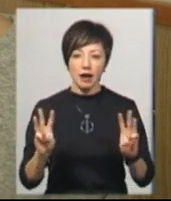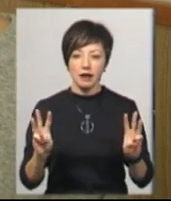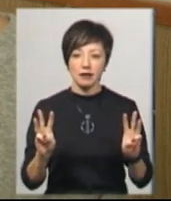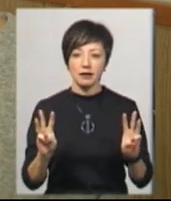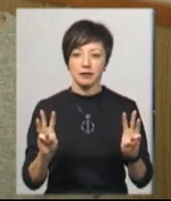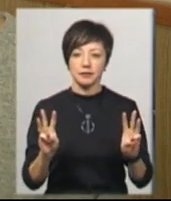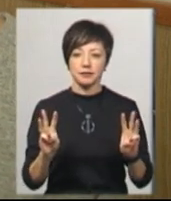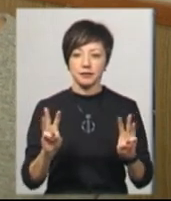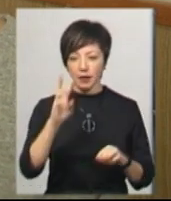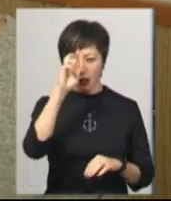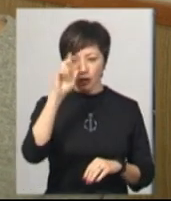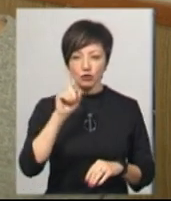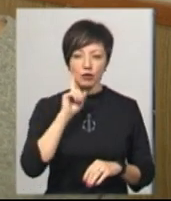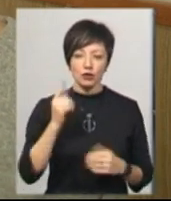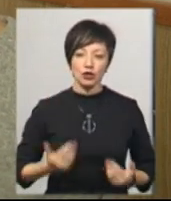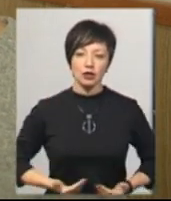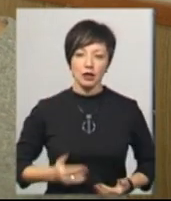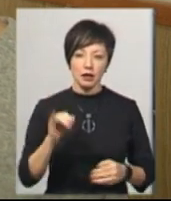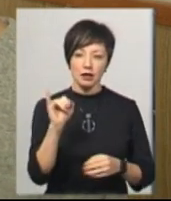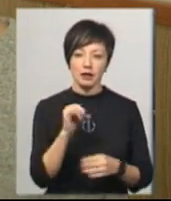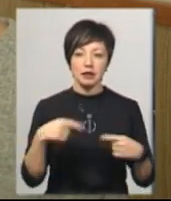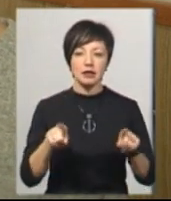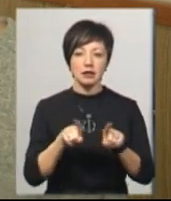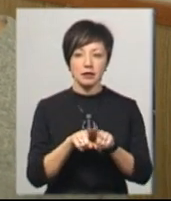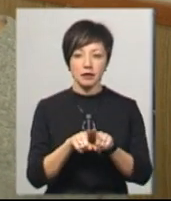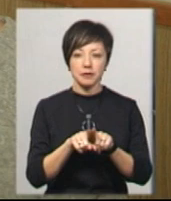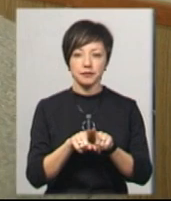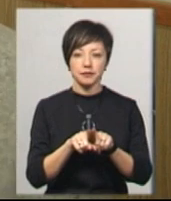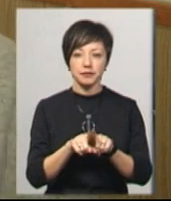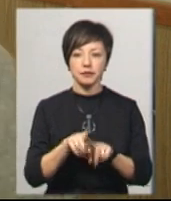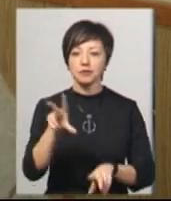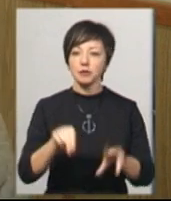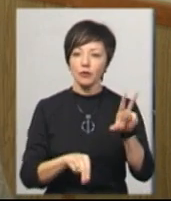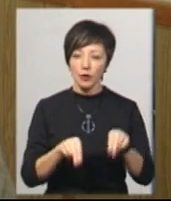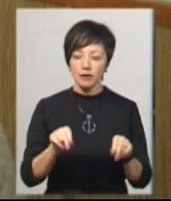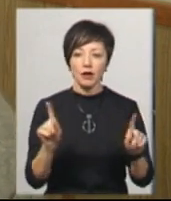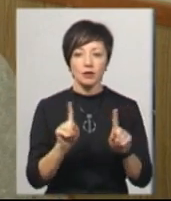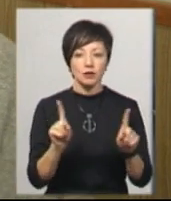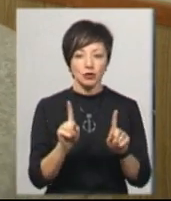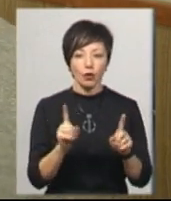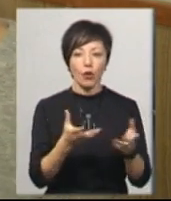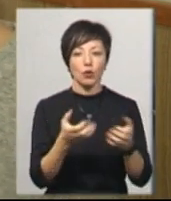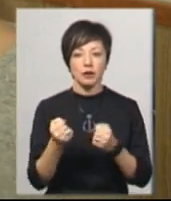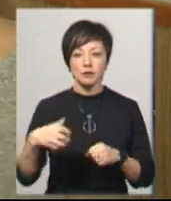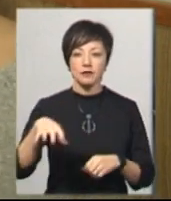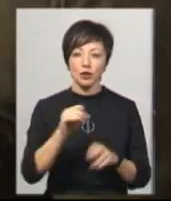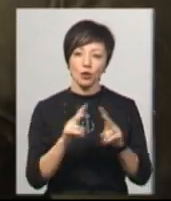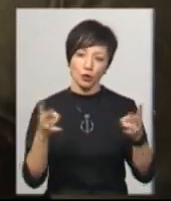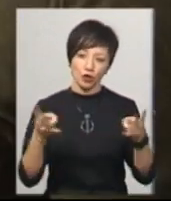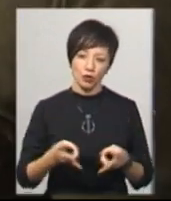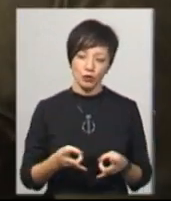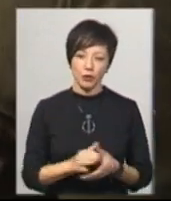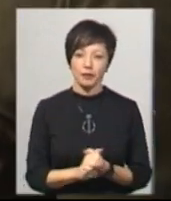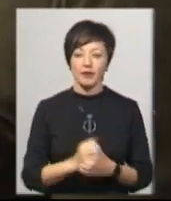Держмолоджитла, і таким чином сподіваємося, що отримують всі, хто цього потребує.